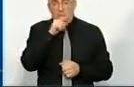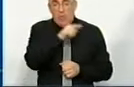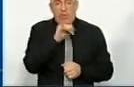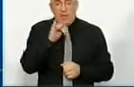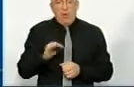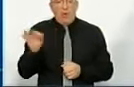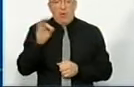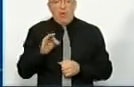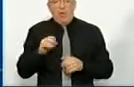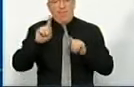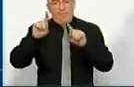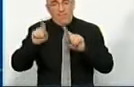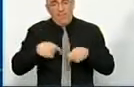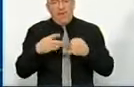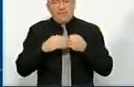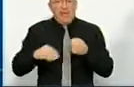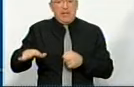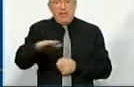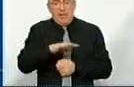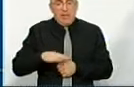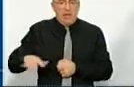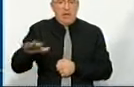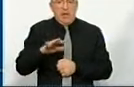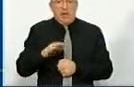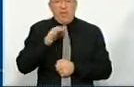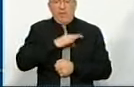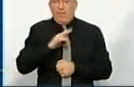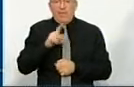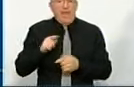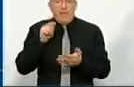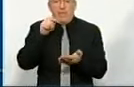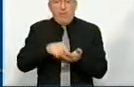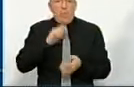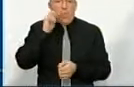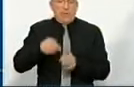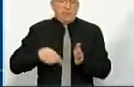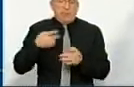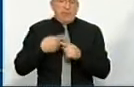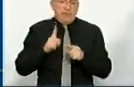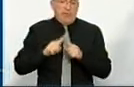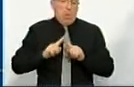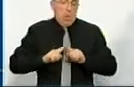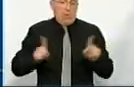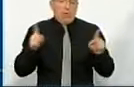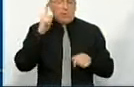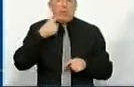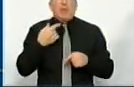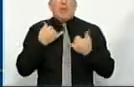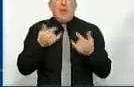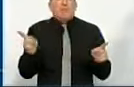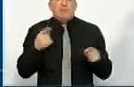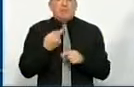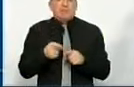і про витребування земельних ділянок, які використовуються не за призначенням «Укрзалізниці». От цьому особливість. А знаєте, для чого